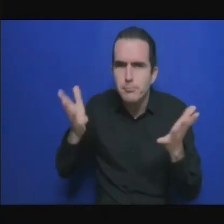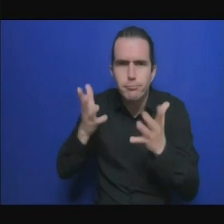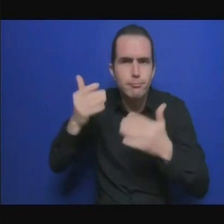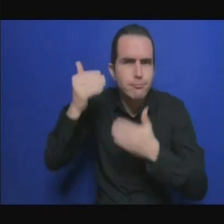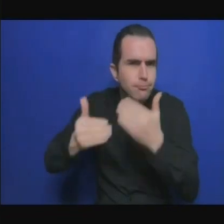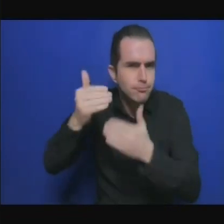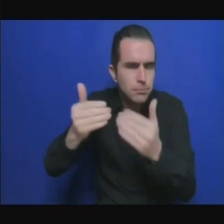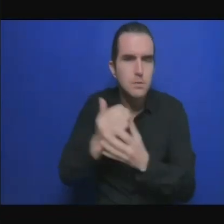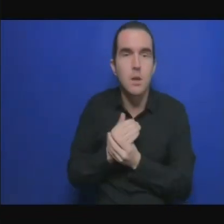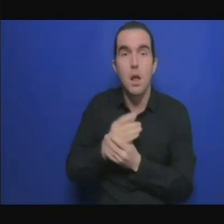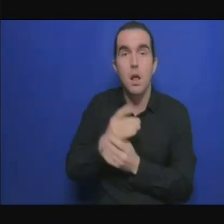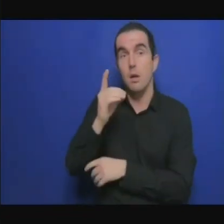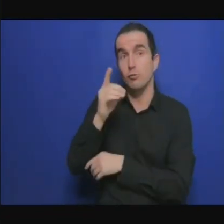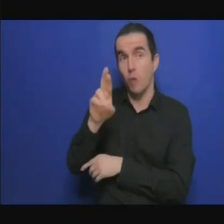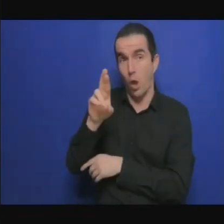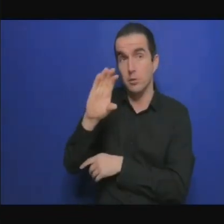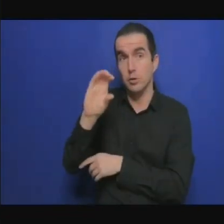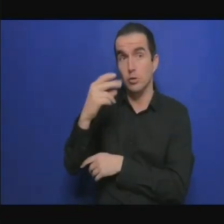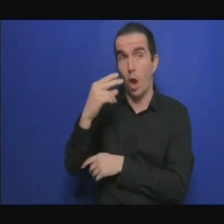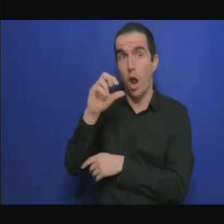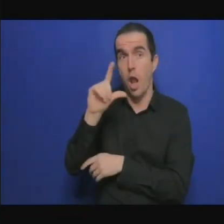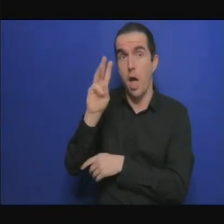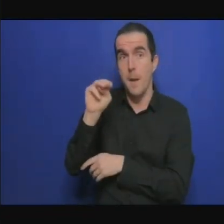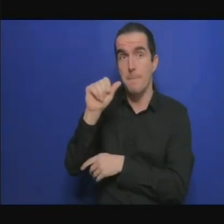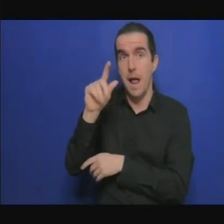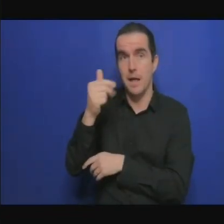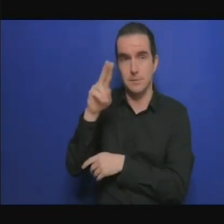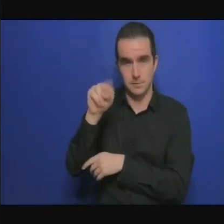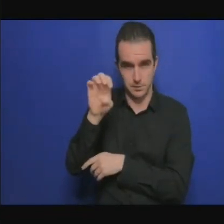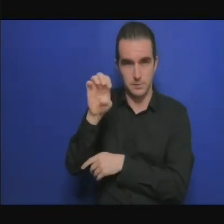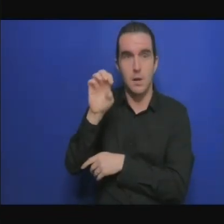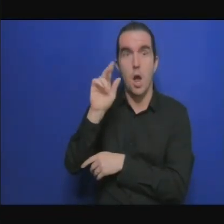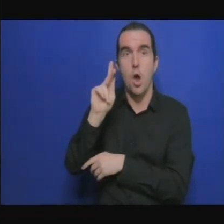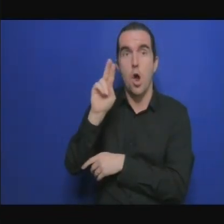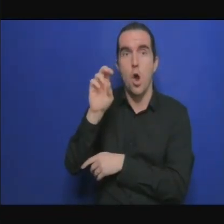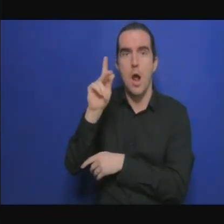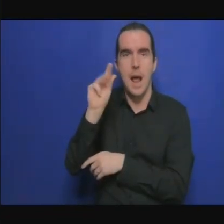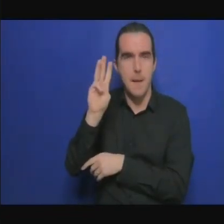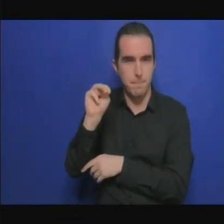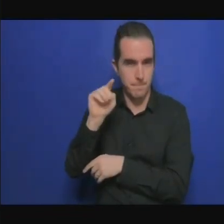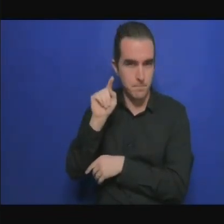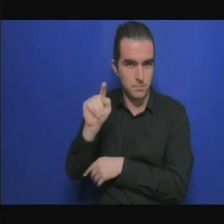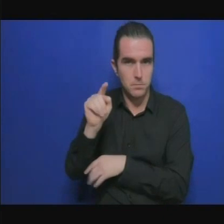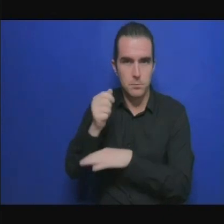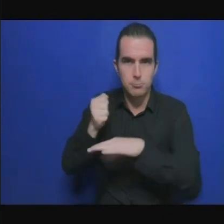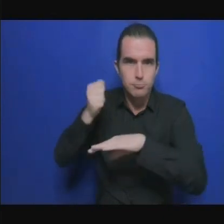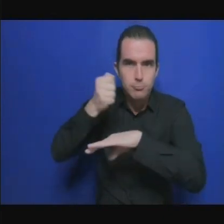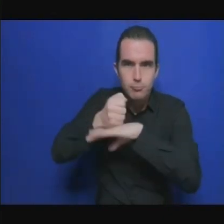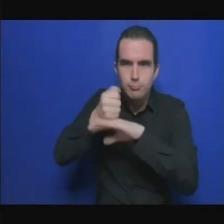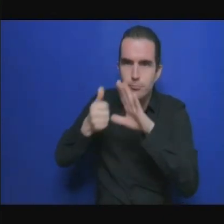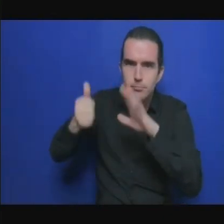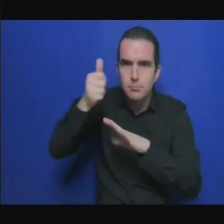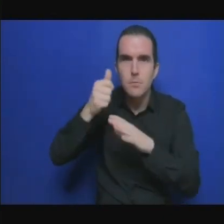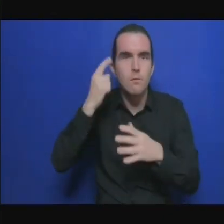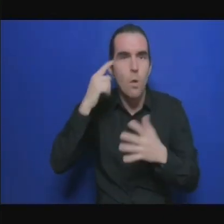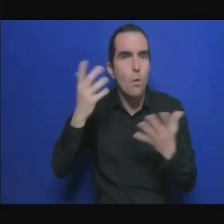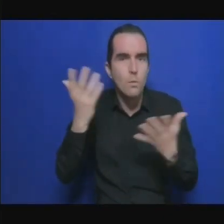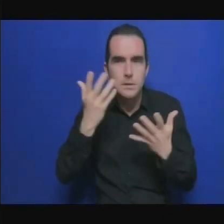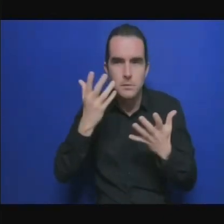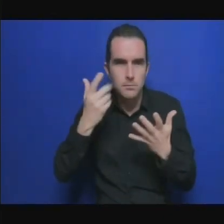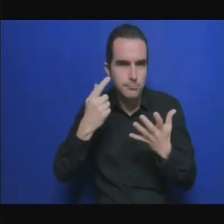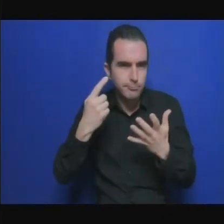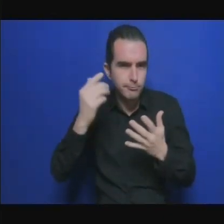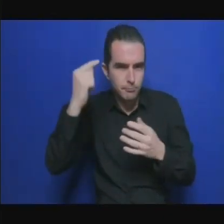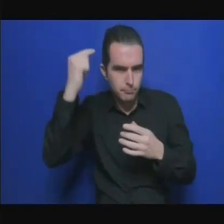Douala au Cameroun. Ensuite, le Dr. Moussana Abou Mahmouda, coordonnateur d'Enda Energy au Niger.